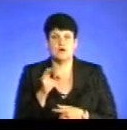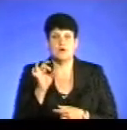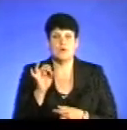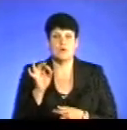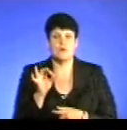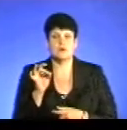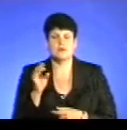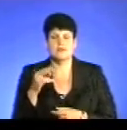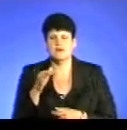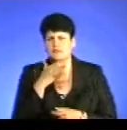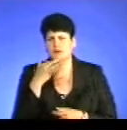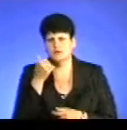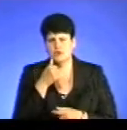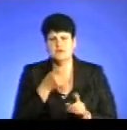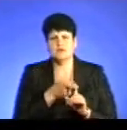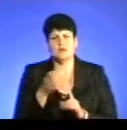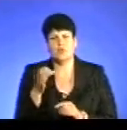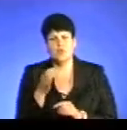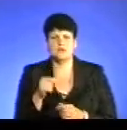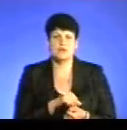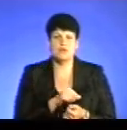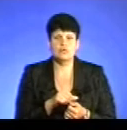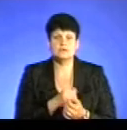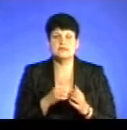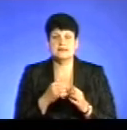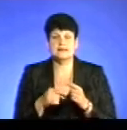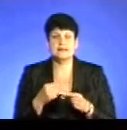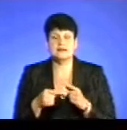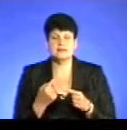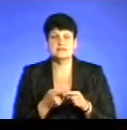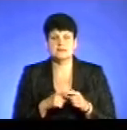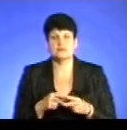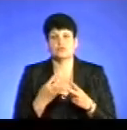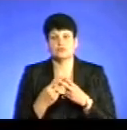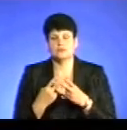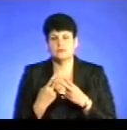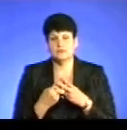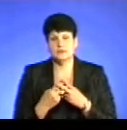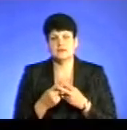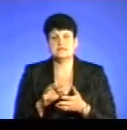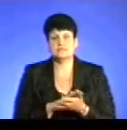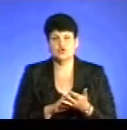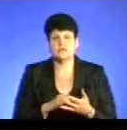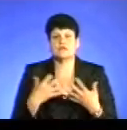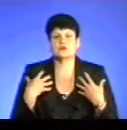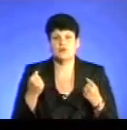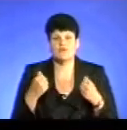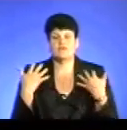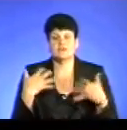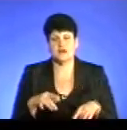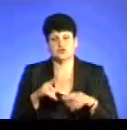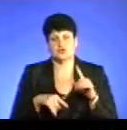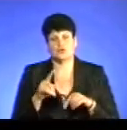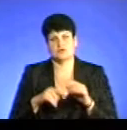він провів у залежності від алкоголю і наркотиків. Серед наслідків – відбування покарання у тюрмах, зіпсоване здоров'я, втрачена родина.